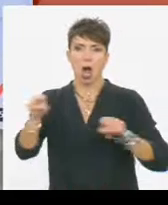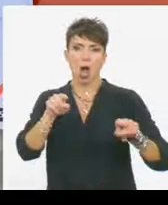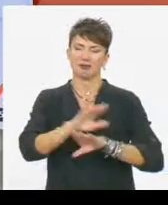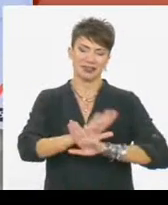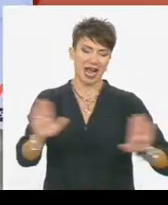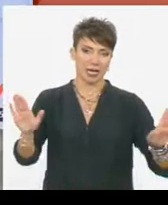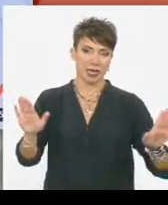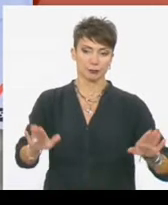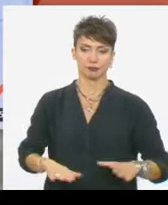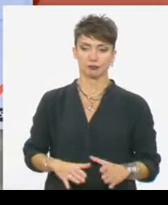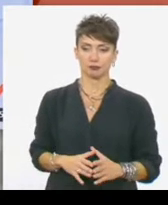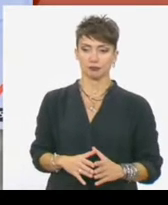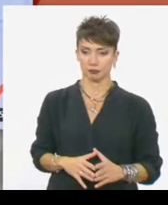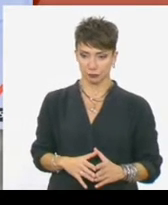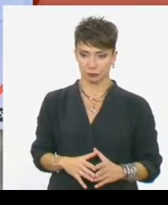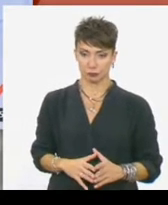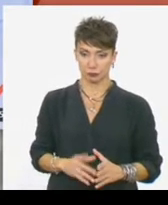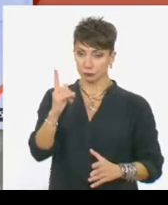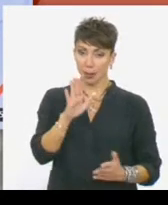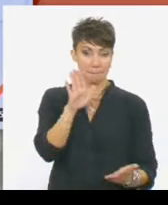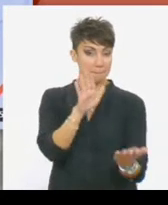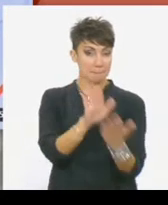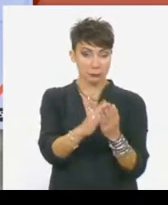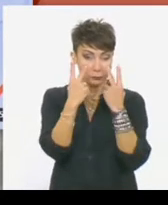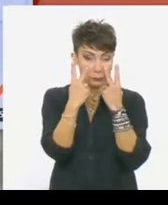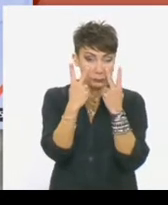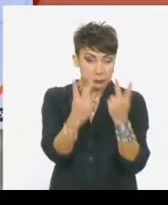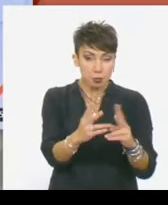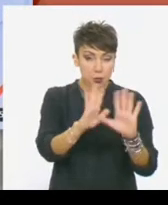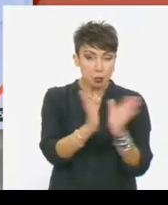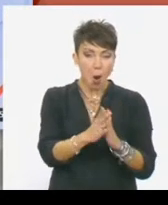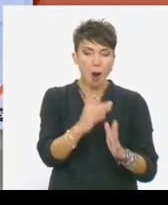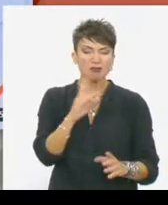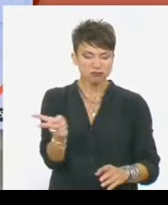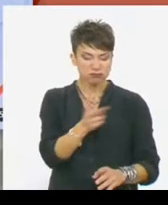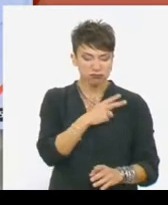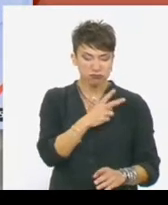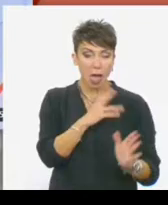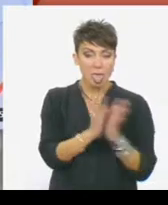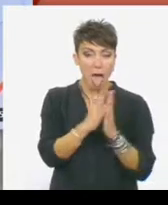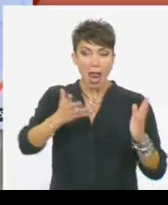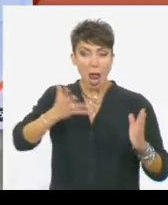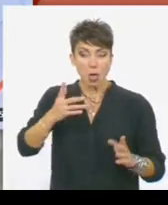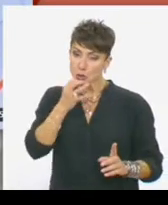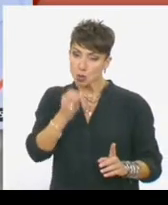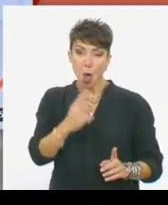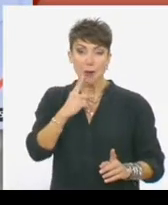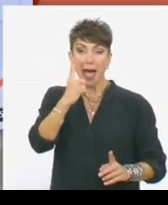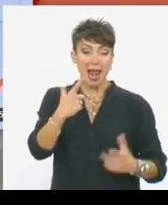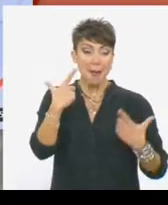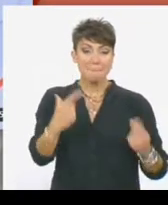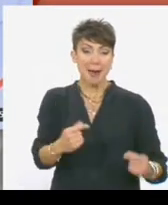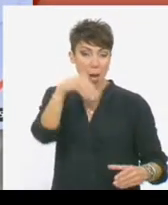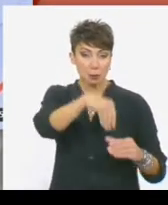Πάμε να δούμε τώρα τι λέει στον ΑΑ, ένας αυτόπτης μάρτυρας ο οποίος επιβεβαιώνει τις κατεγλίες του 19χρονου για σεξουαλική κακοποίηση από ιδρυτικός τέλεχος της